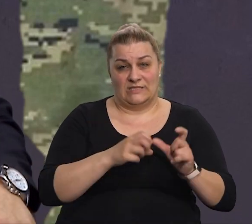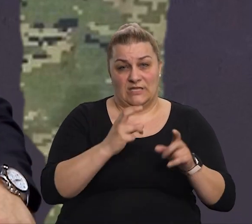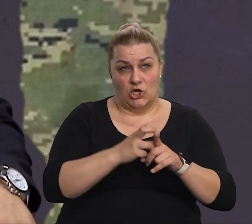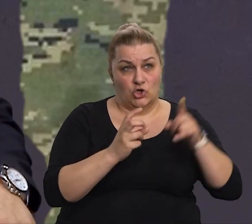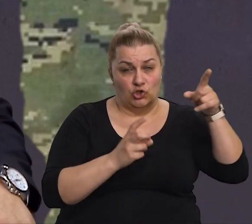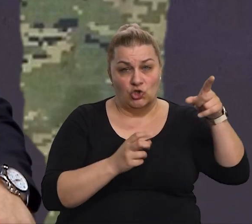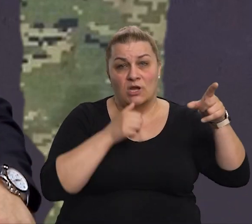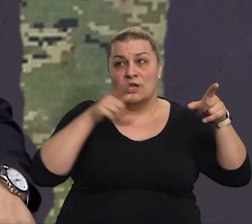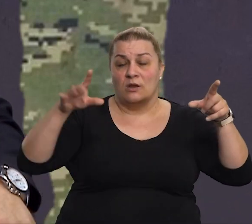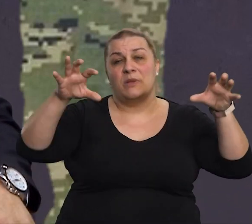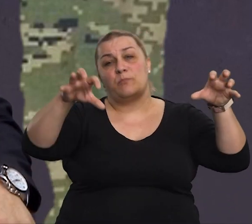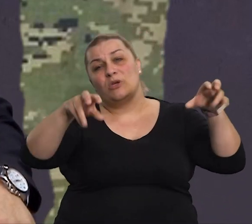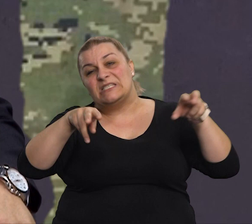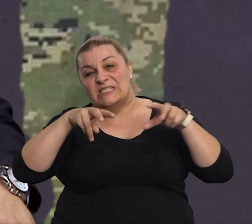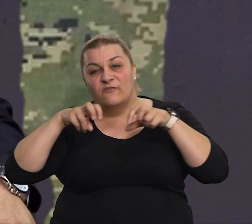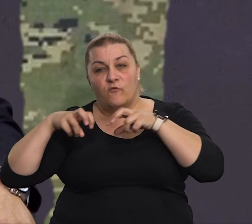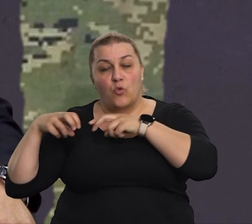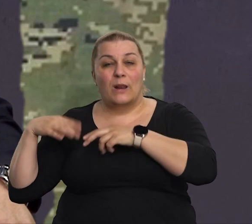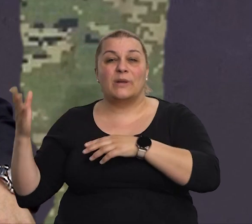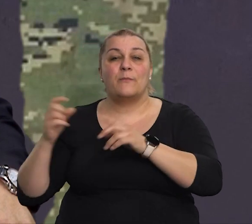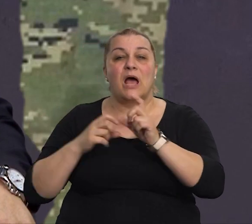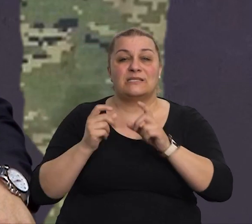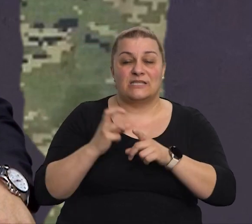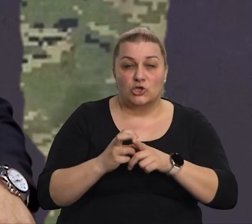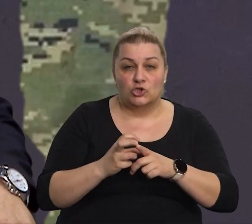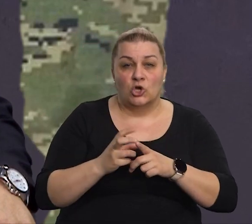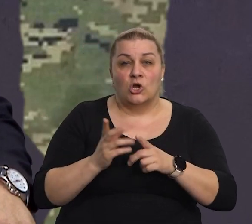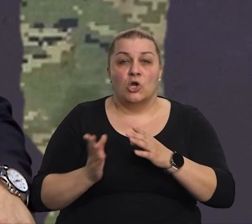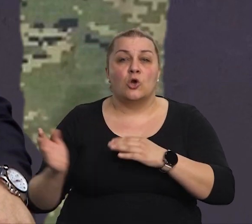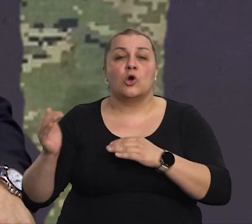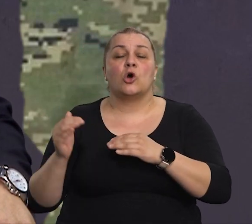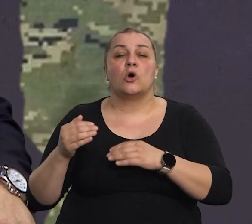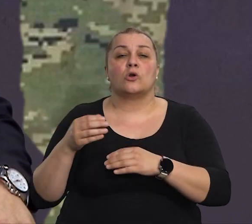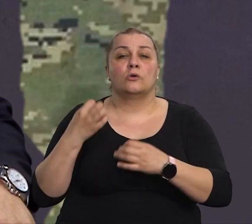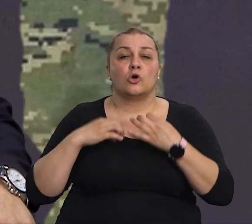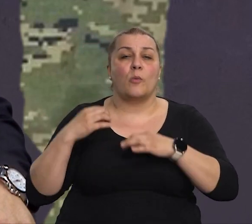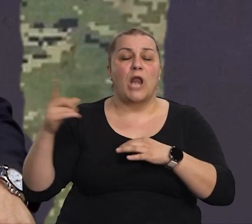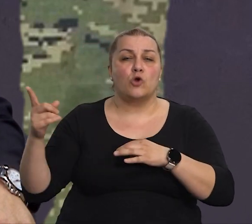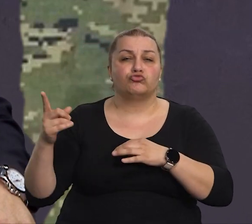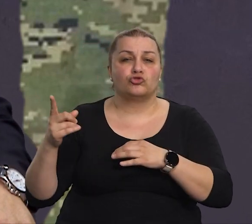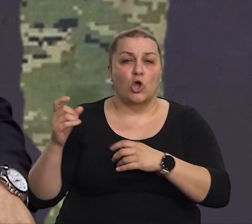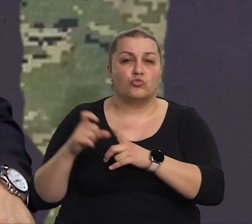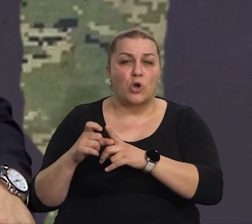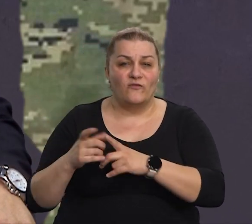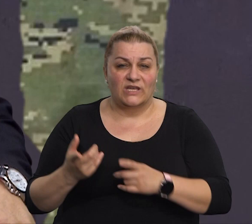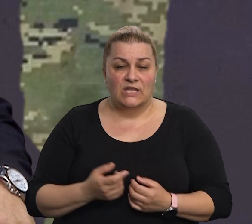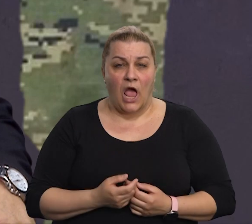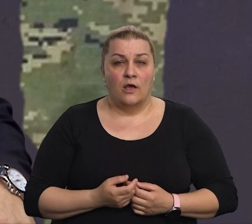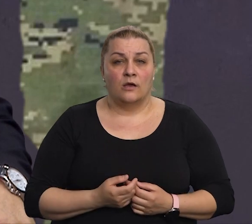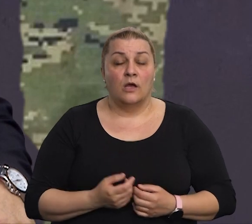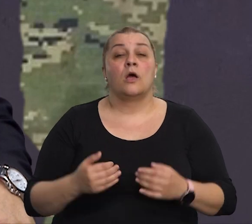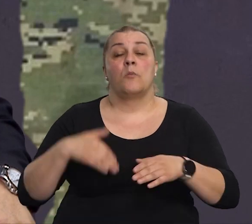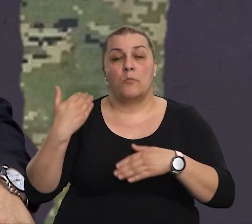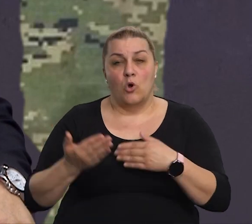izvukli prema Gružu, prema Robona kući i Dubrovkinji. Zatim, više su gore ponovno